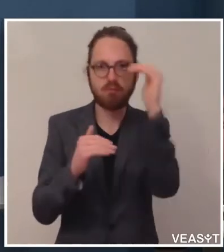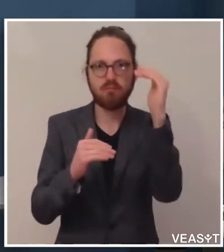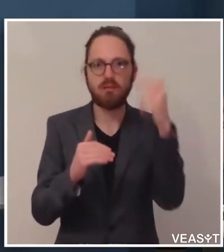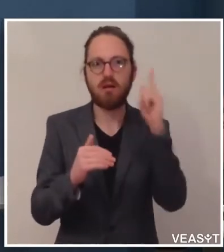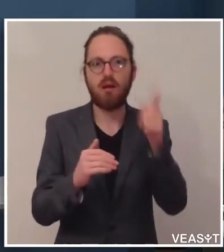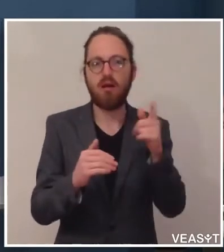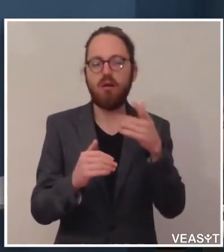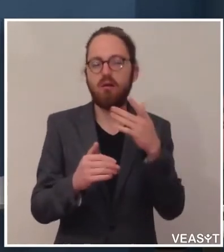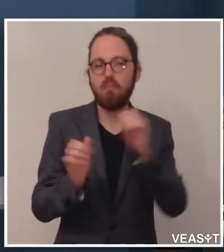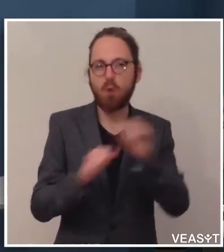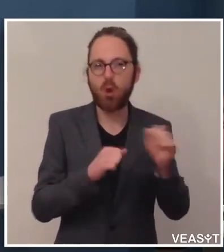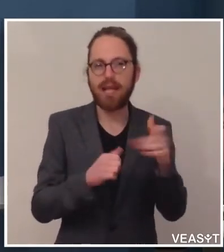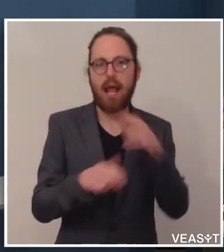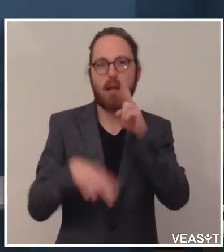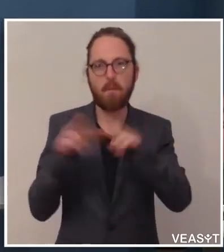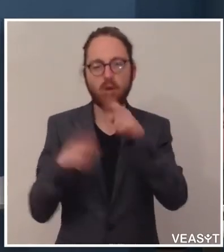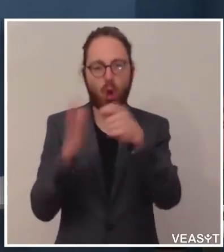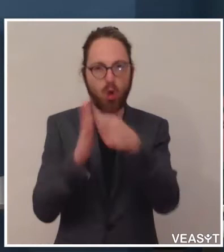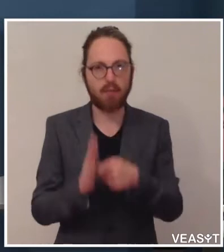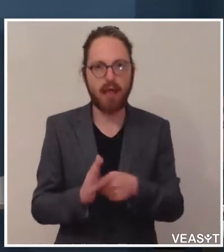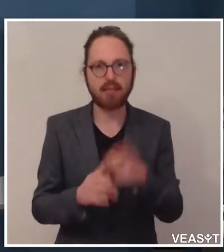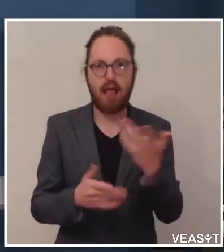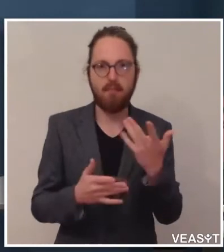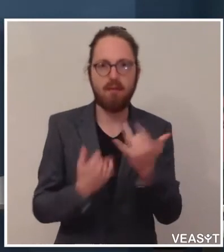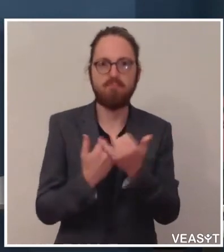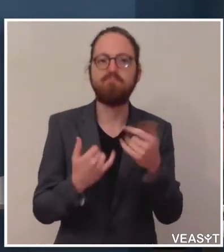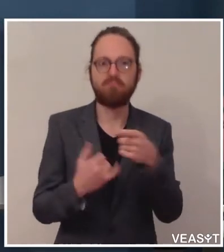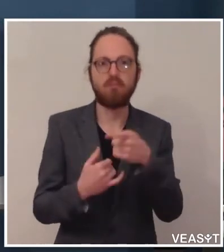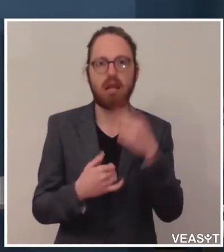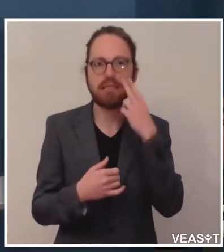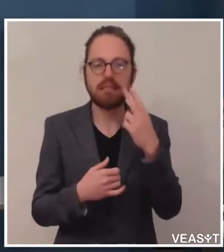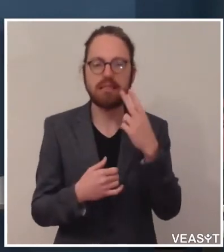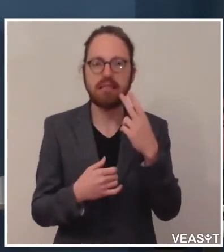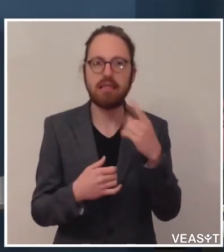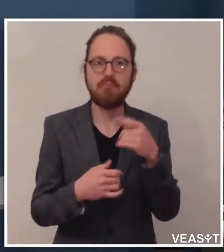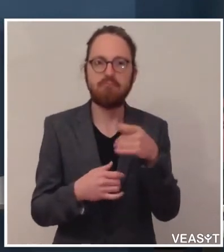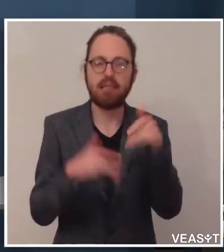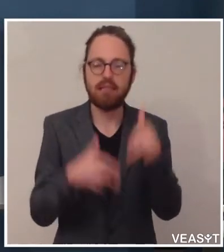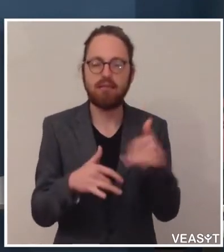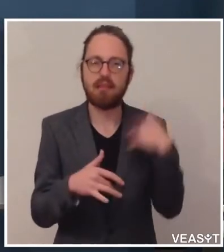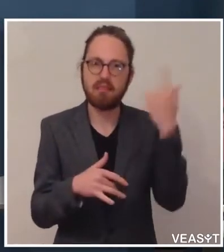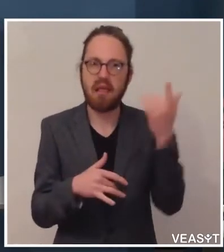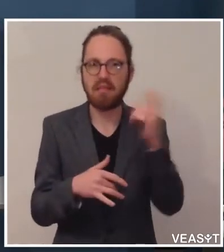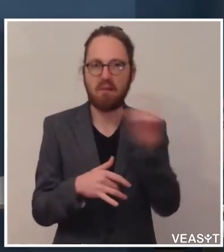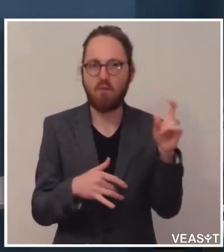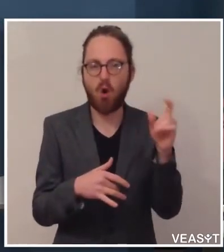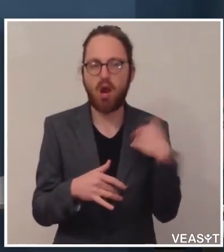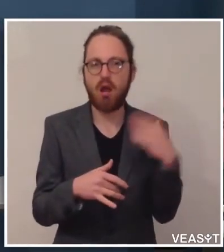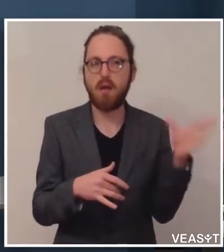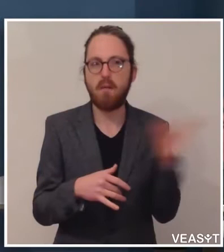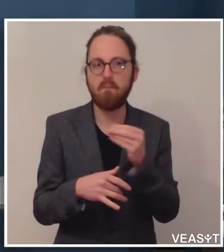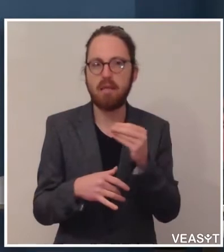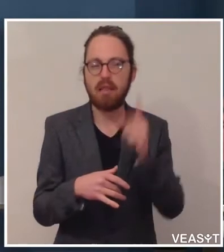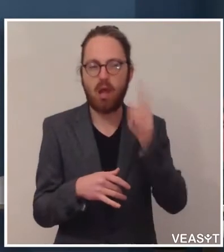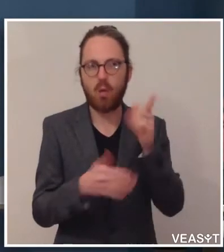von Betreuungsmaßnahmen vor. Und da, wie gesagt, werden wir uns in der nächsten Woche vor allem mit dem Departement